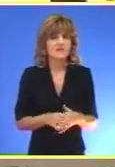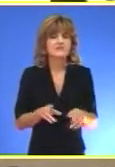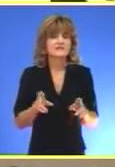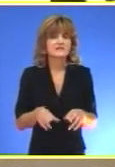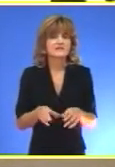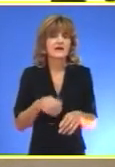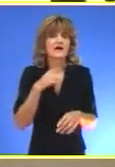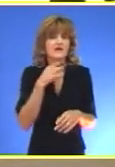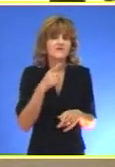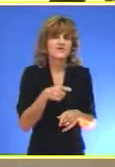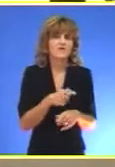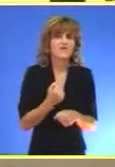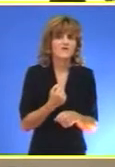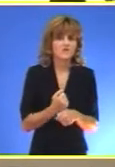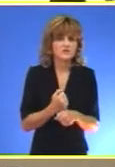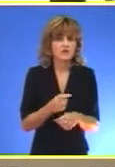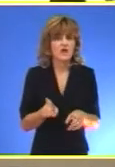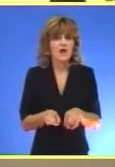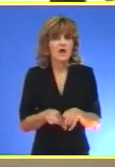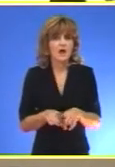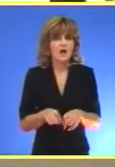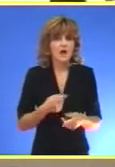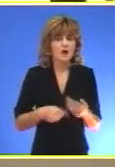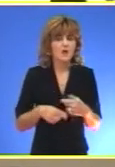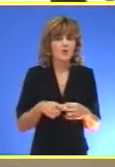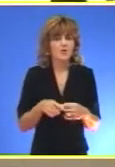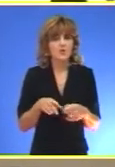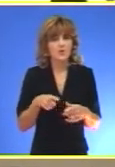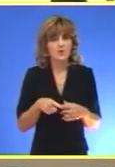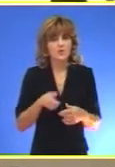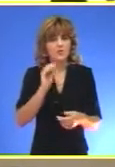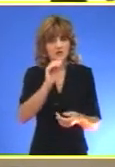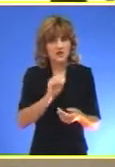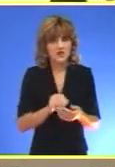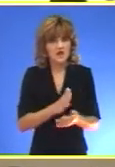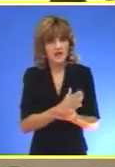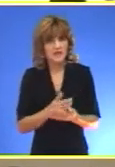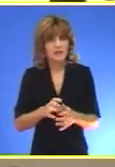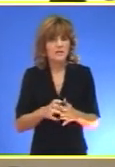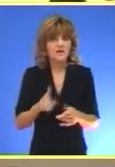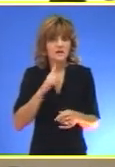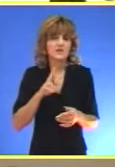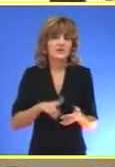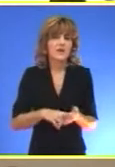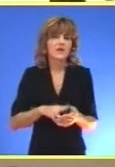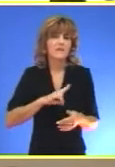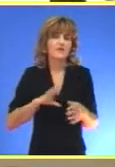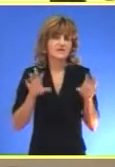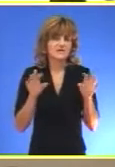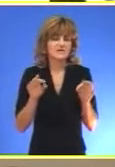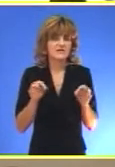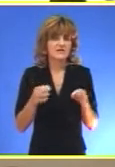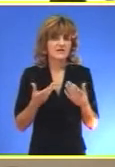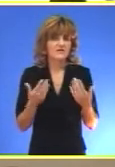funkcionisane službe I za odgrivanje službe Po utvrđenom redostredu i ritualu Je potrebno da bude deset